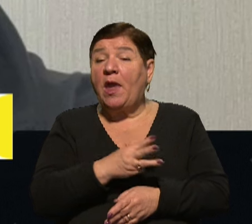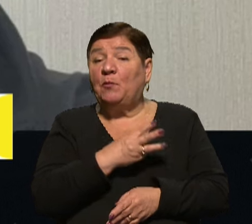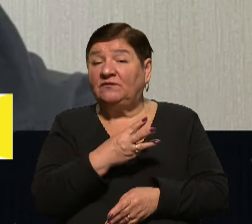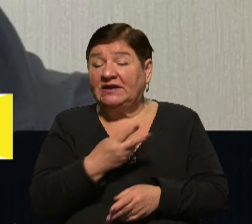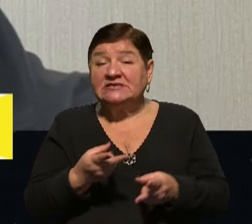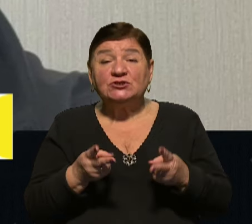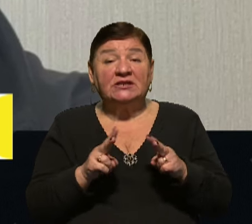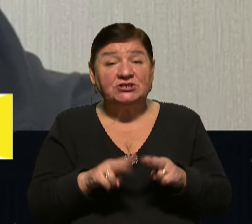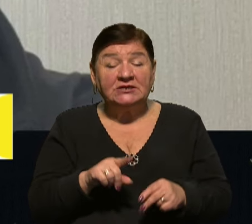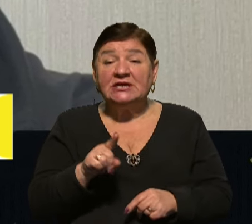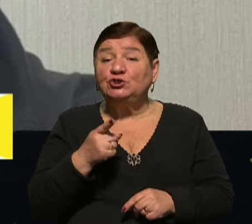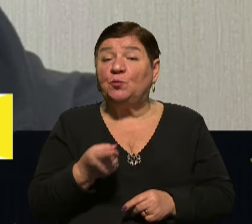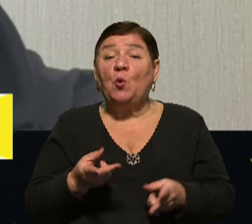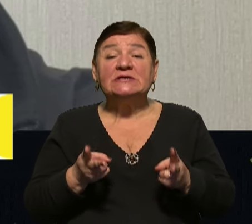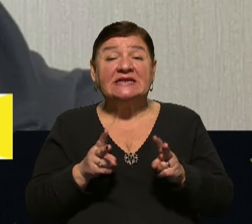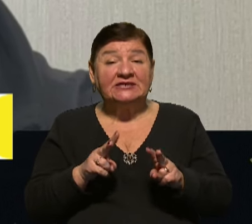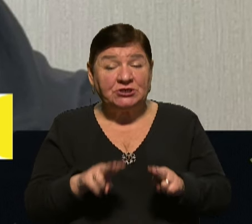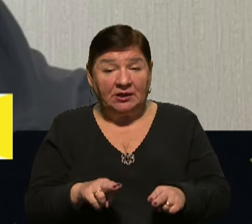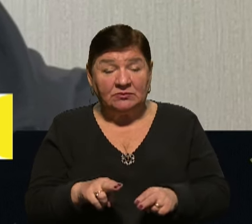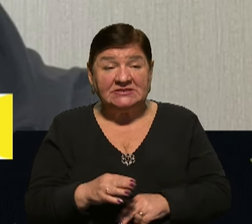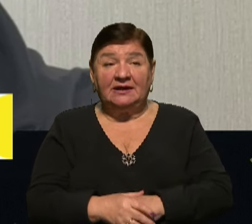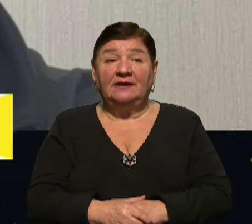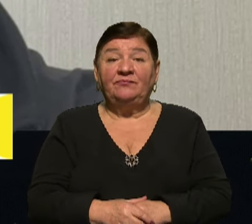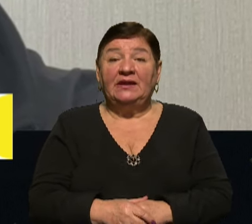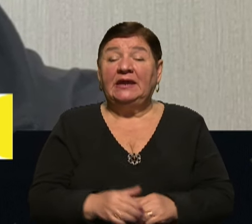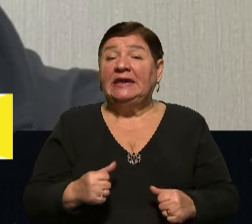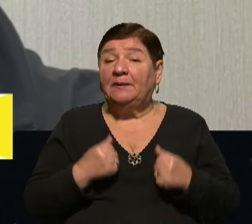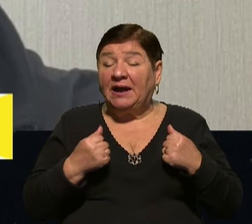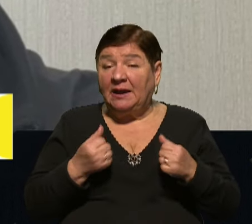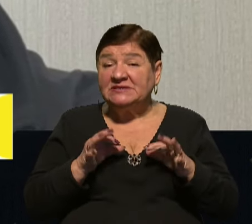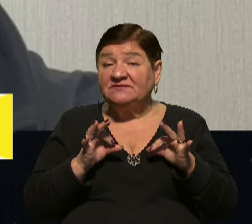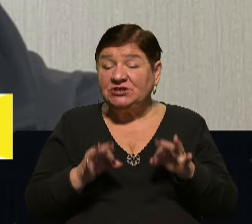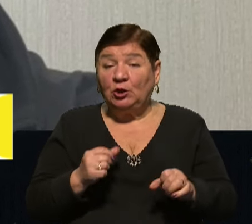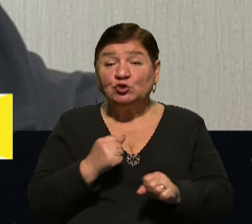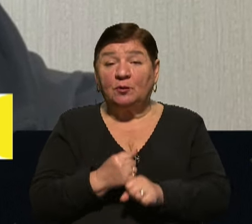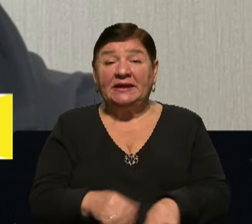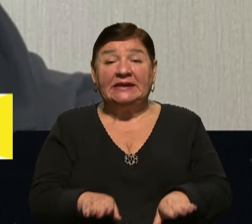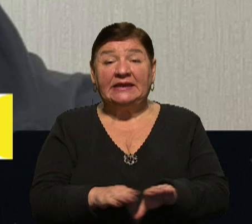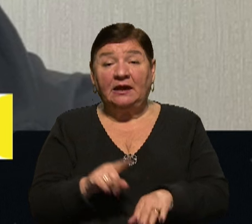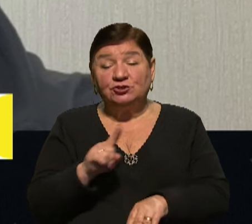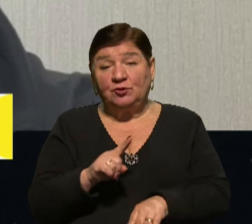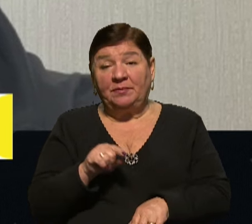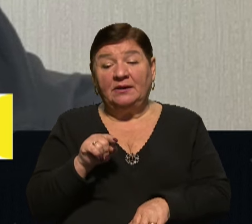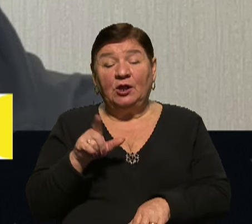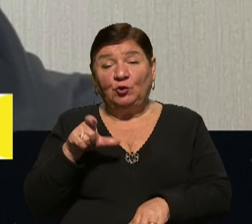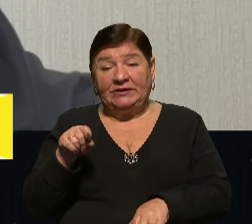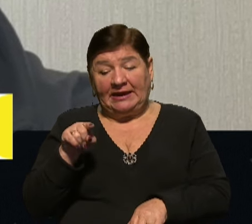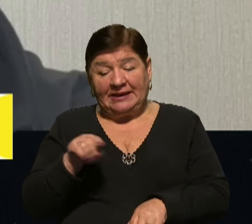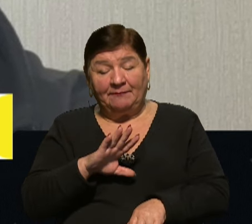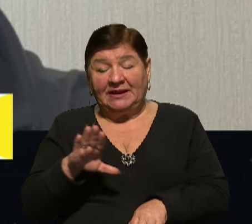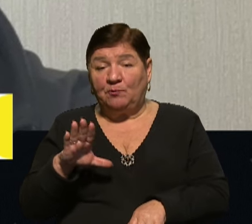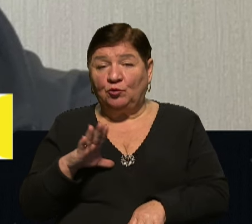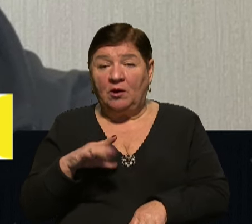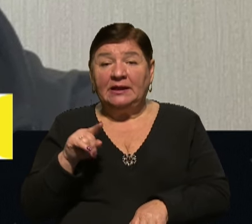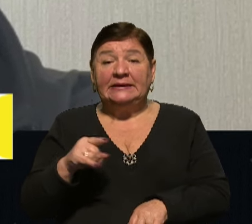залишається, і чому залишається. І намагаємося, звичайно, зробити так, щоб їх там не було. Пане Андрійові, скажи, будь ласка, про тих